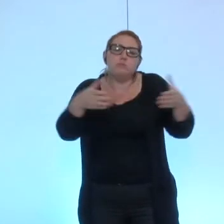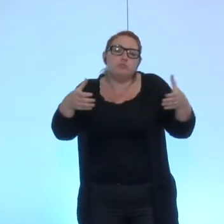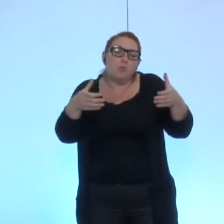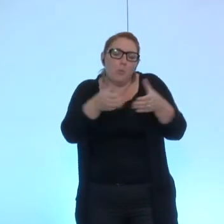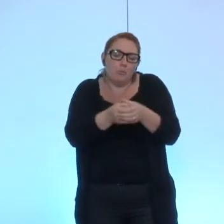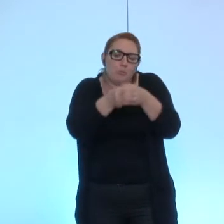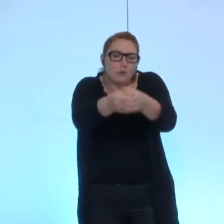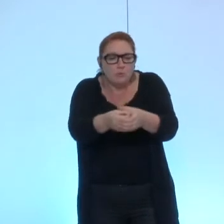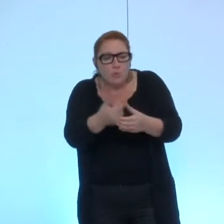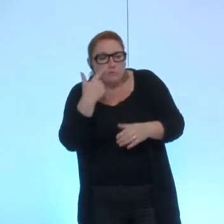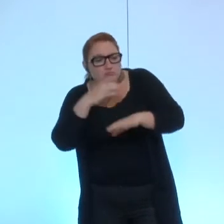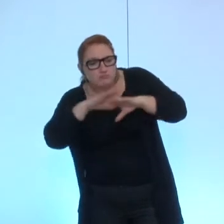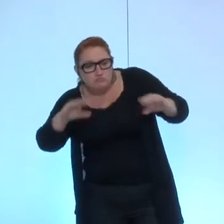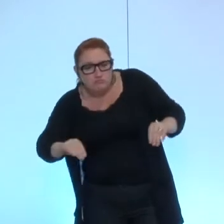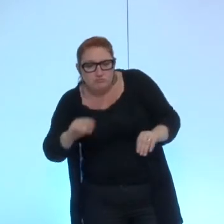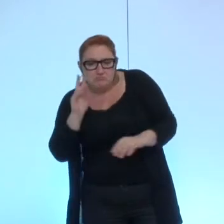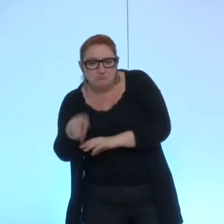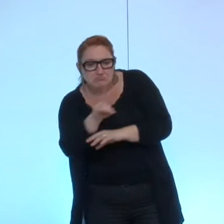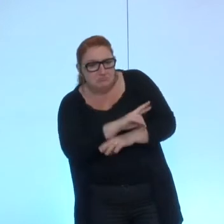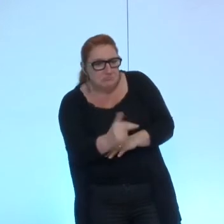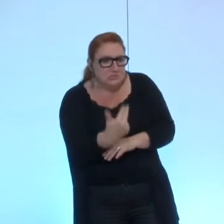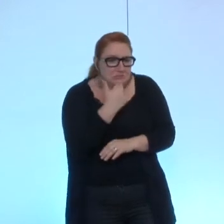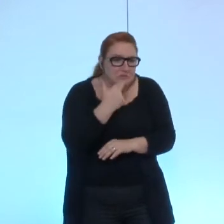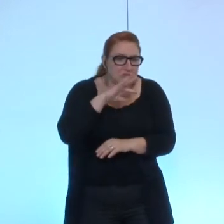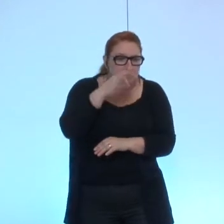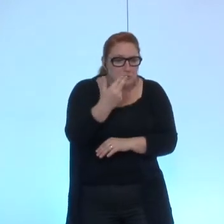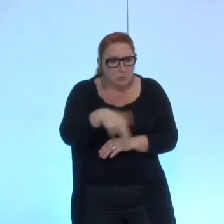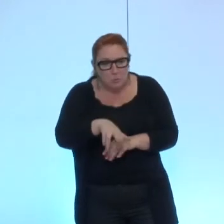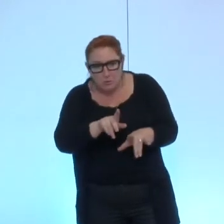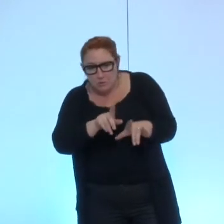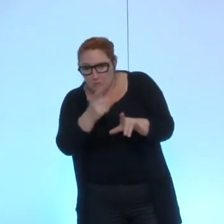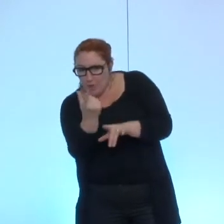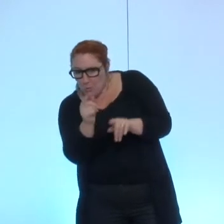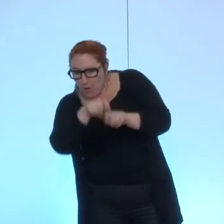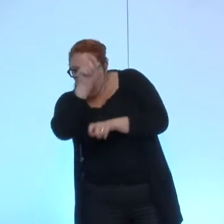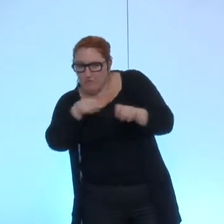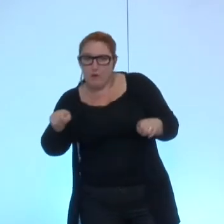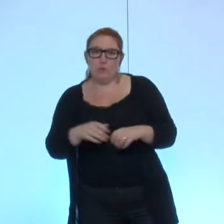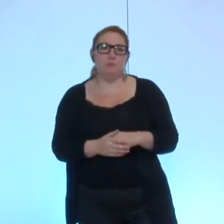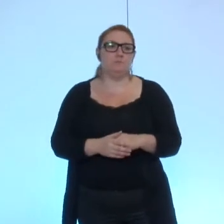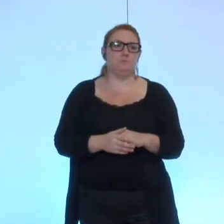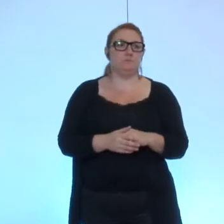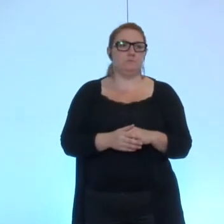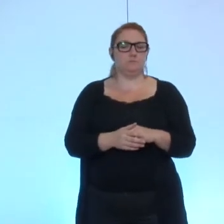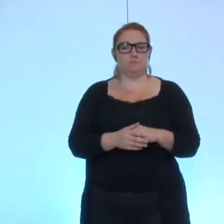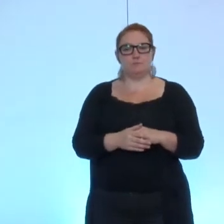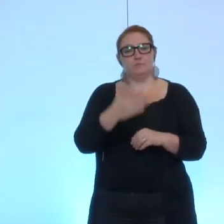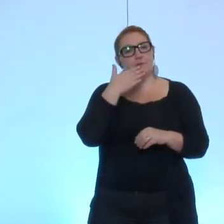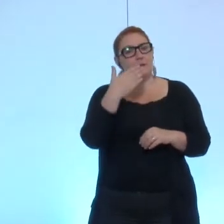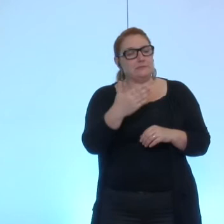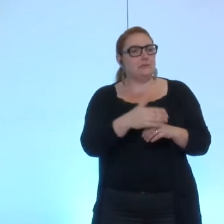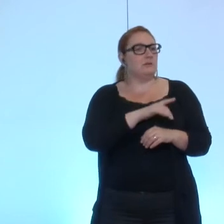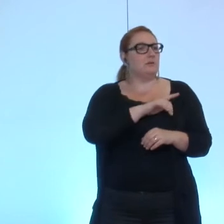place l'efficacité et puis évaluer effectivement ce partenariat quoi donc avec le banquier de la face au courant merci